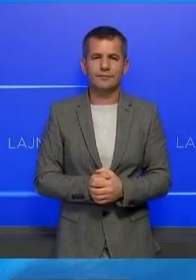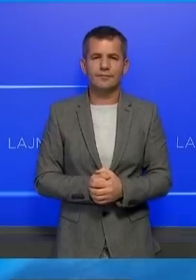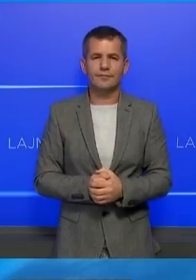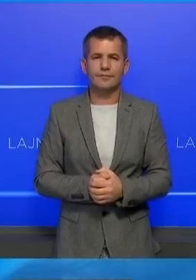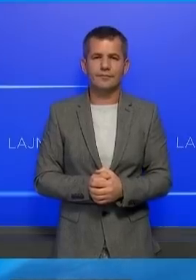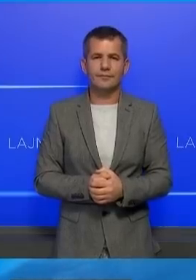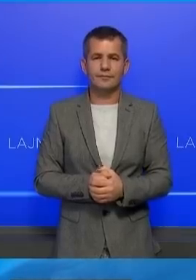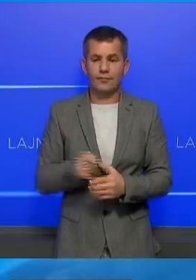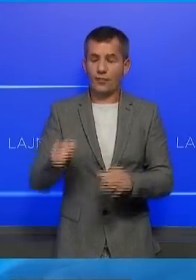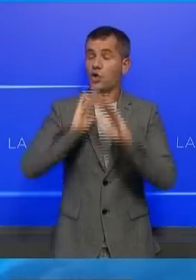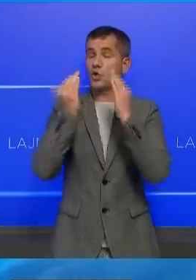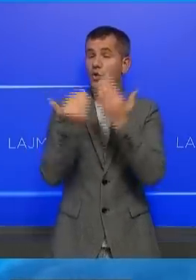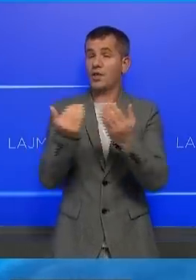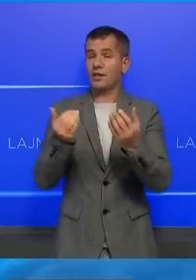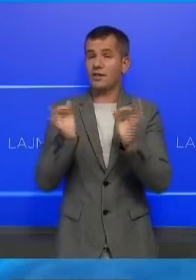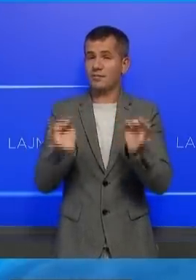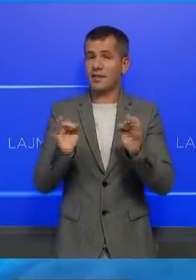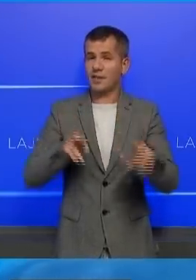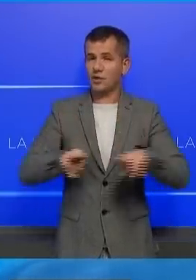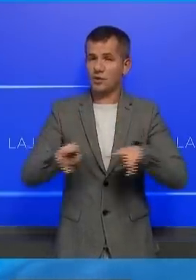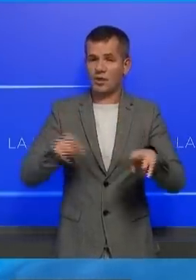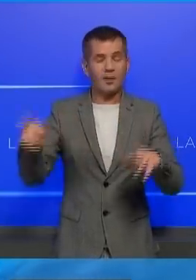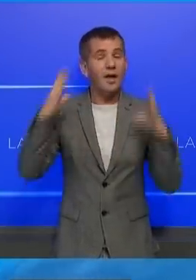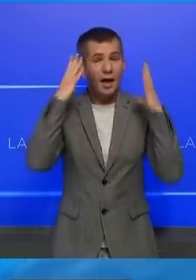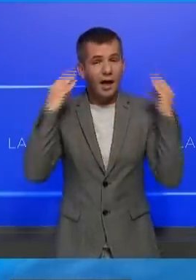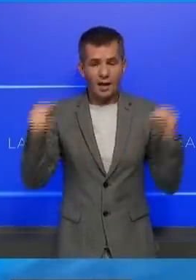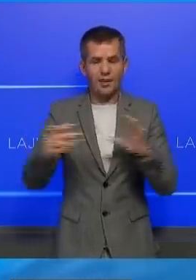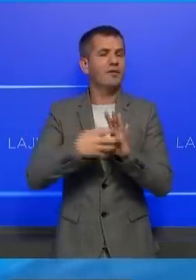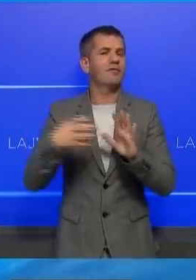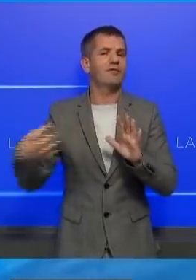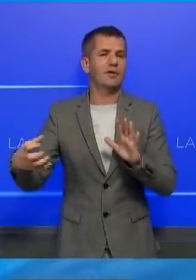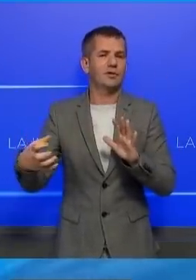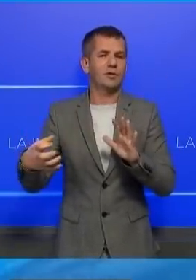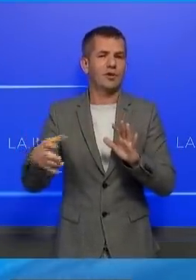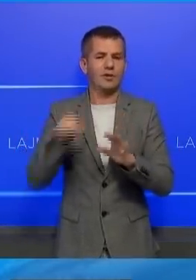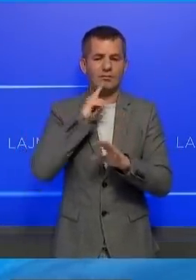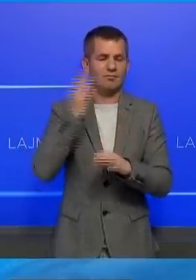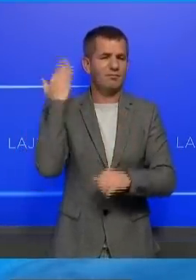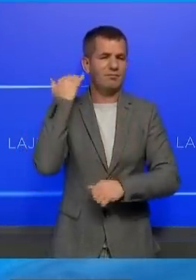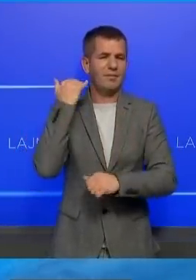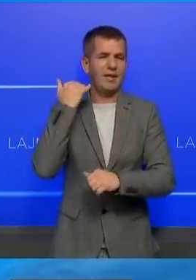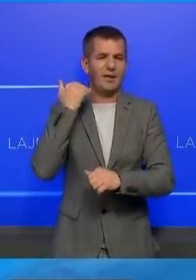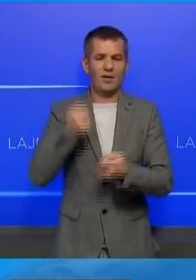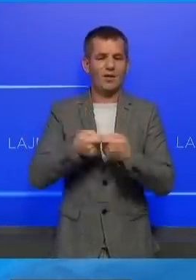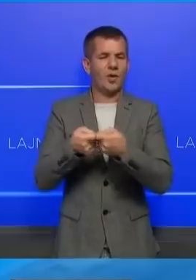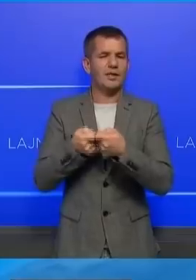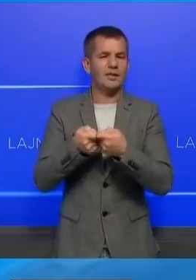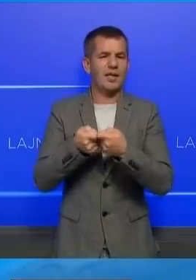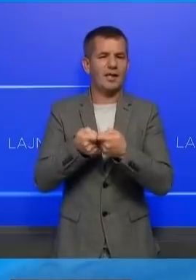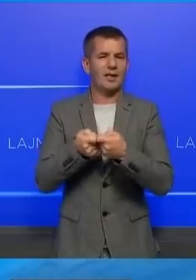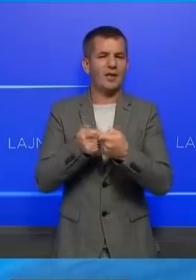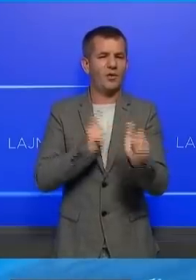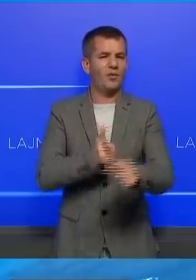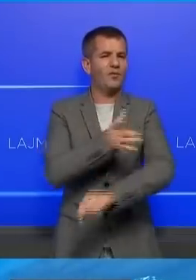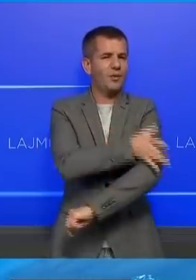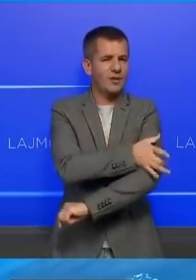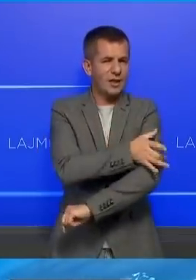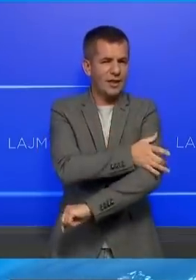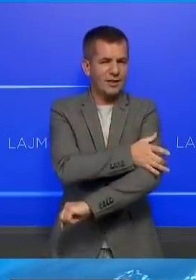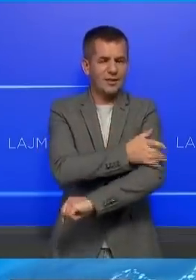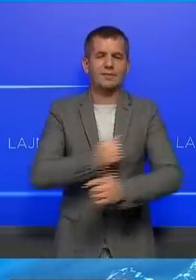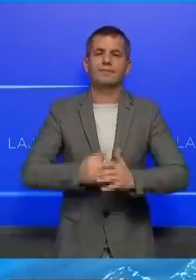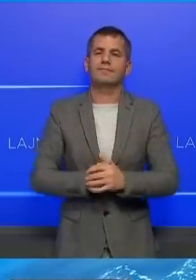Në dhomate specializuara në HAK ka pëshduar gjykemin dhe e krerëve të organizatës e veteranëve të luftës së një gucatë e në asim